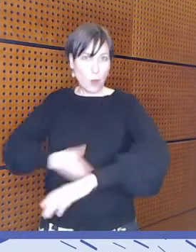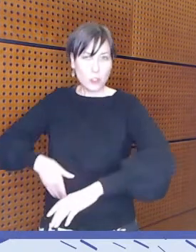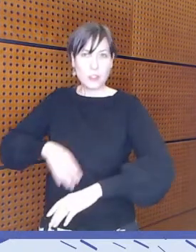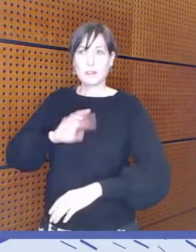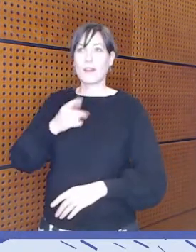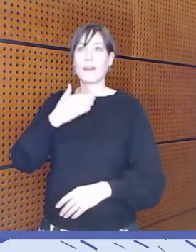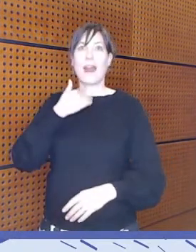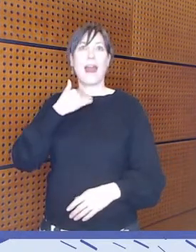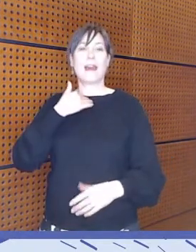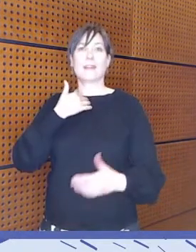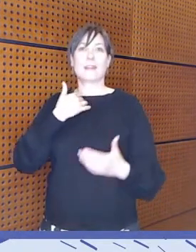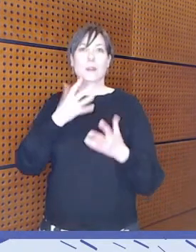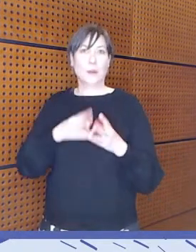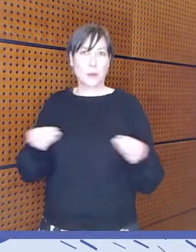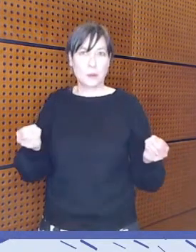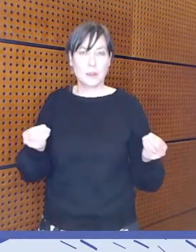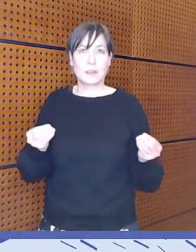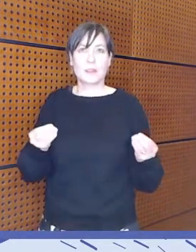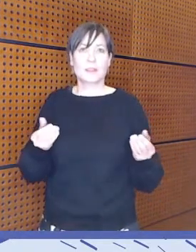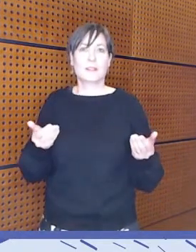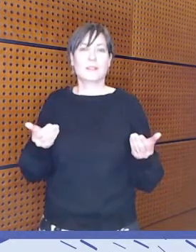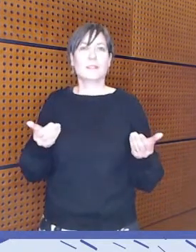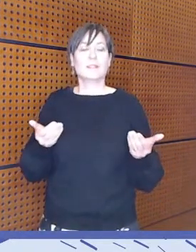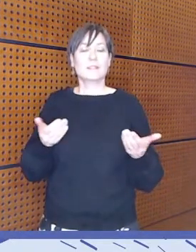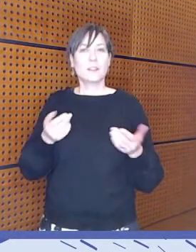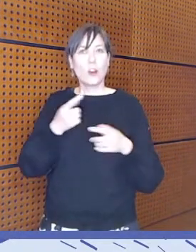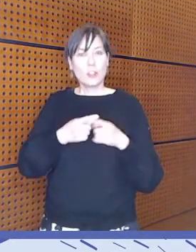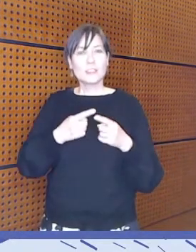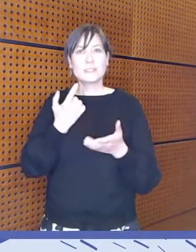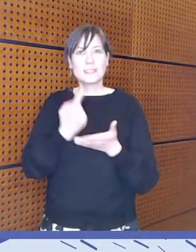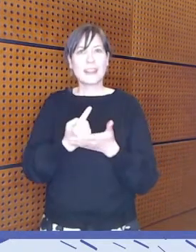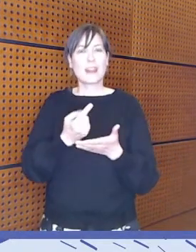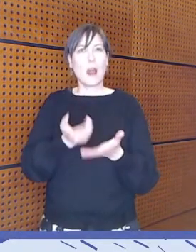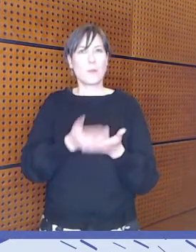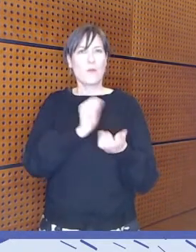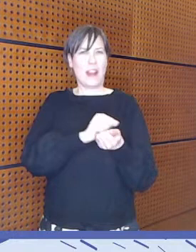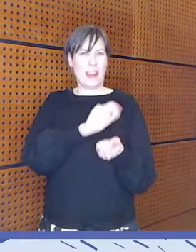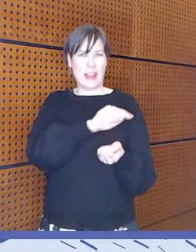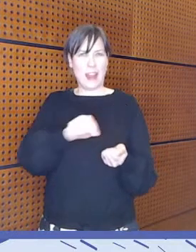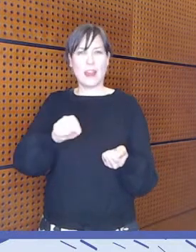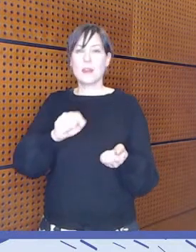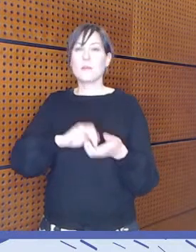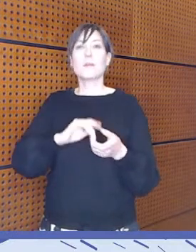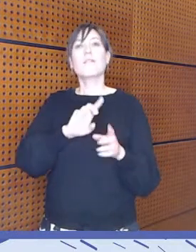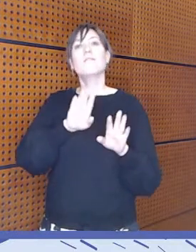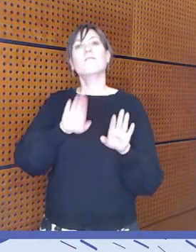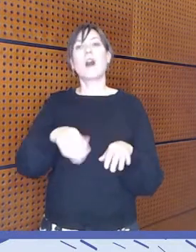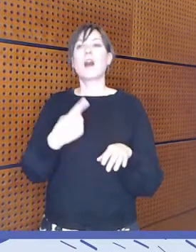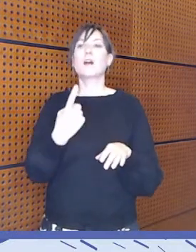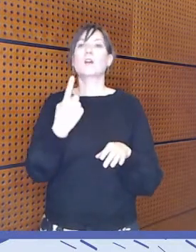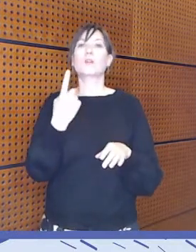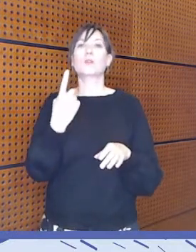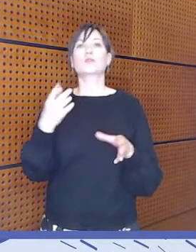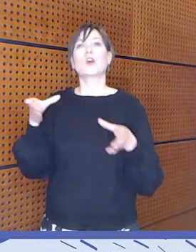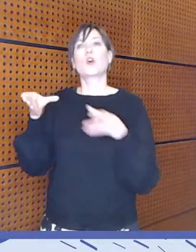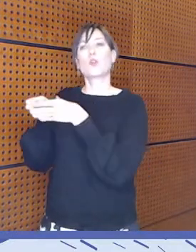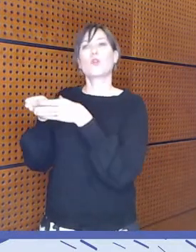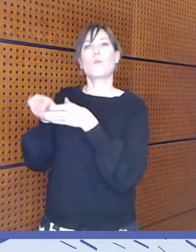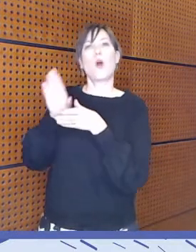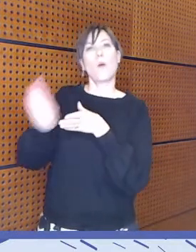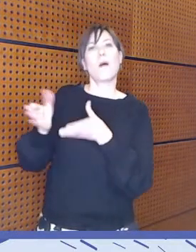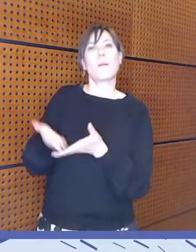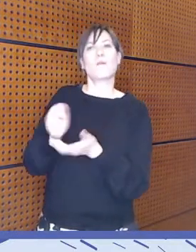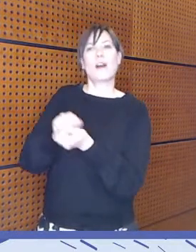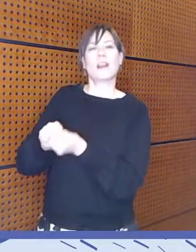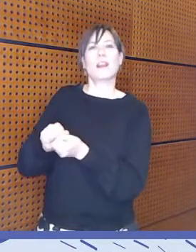ääni on mennyt nää. Ja ehkä semmoista olisikin tärkeää, että näitä ei ajatella, että nämä ovat jonkun erityisryhmän erityisiä apuvälineitä, koska